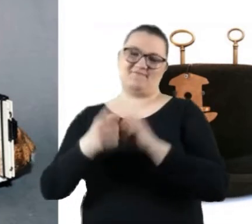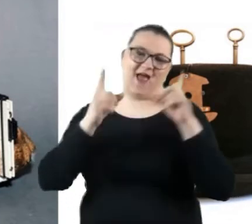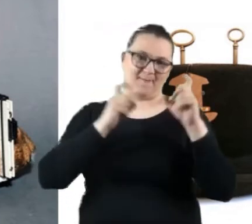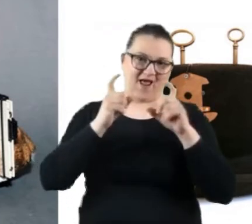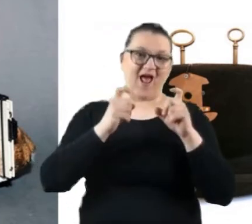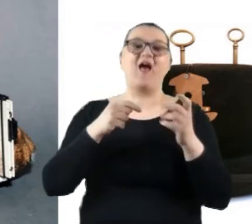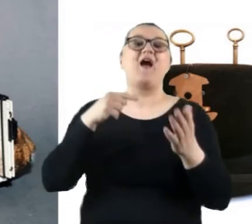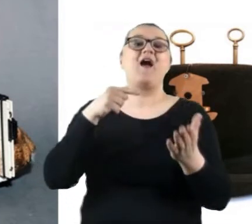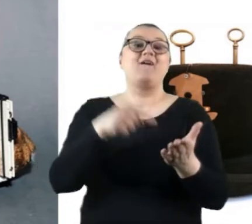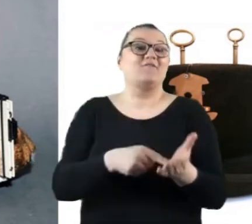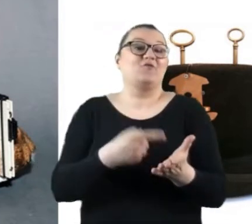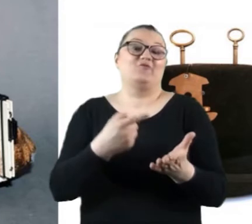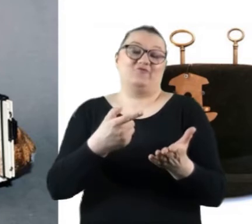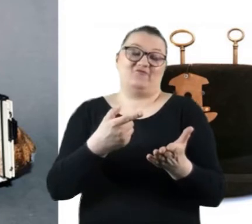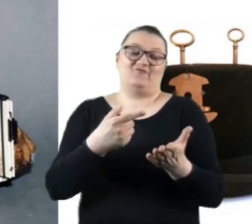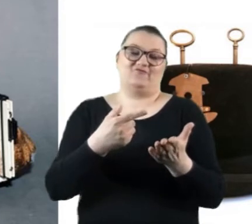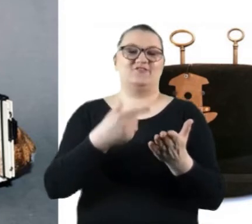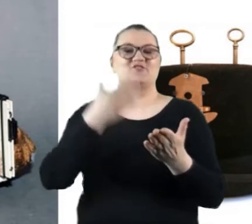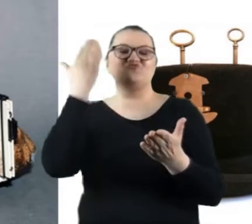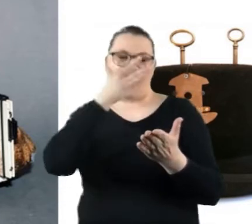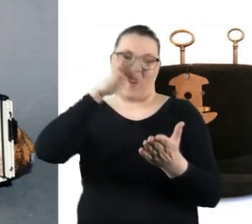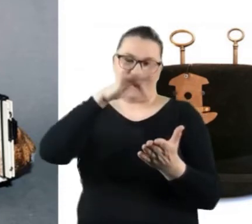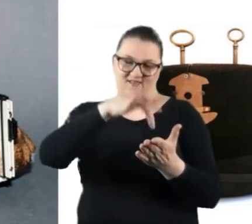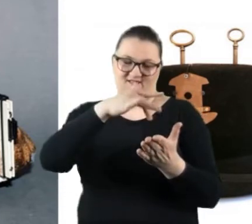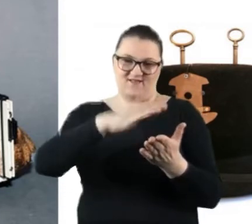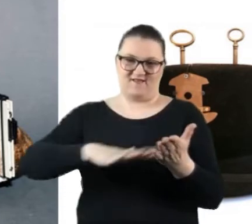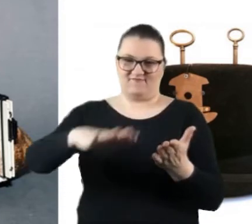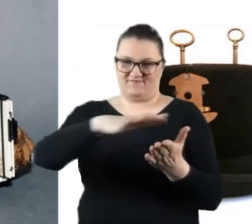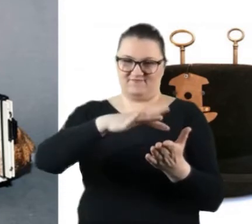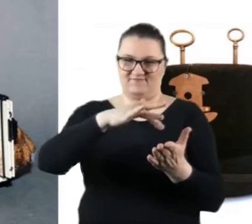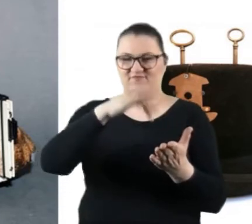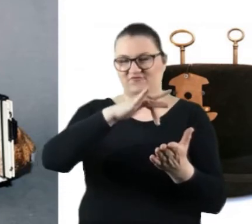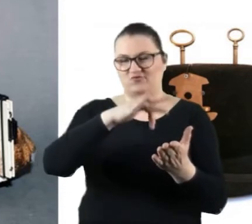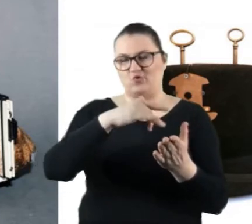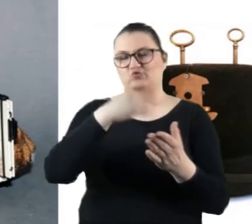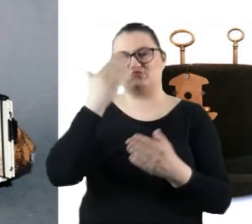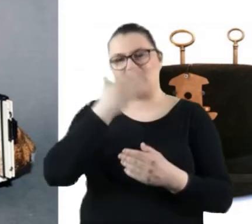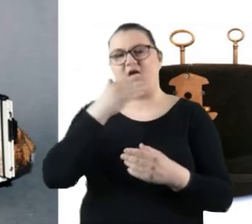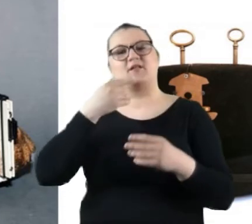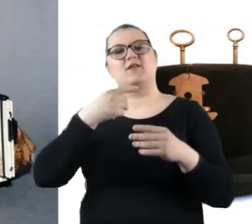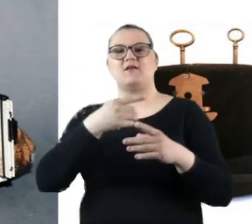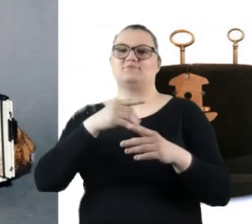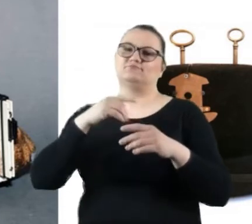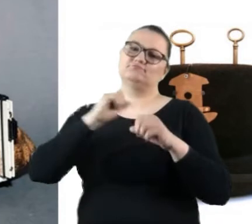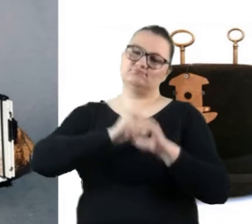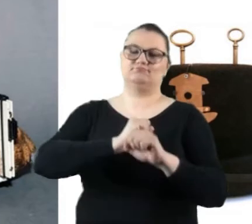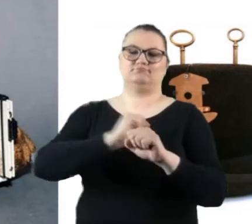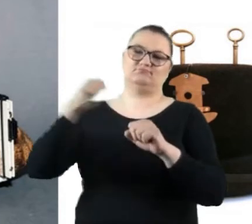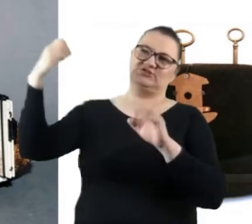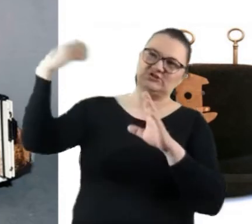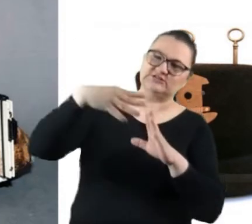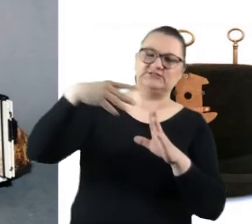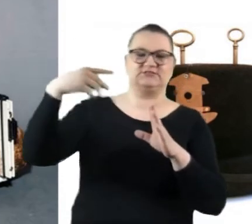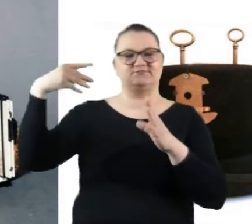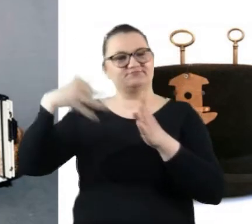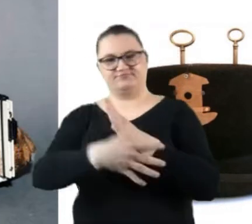była to wyczerniona przestrzeń, która do środka nie będzie wpuszczała żadnego